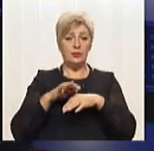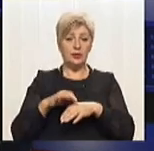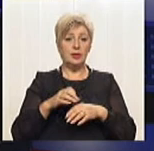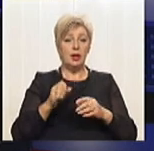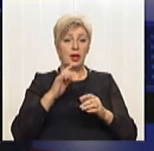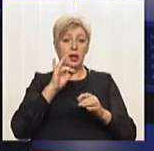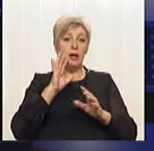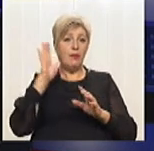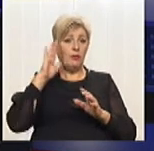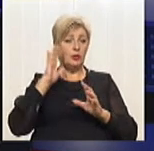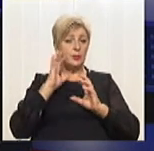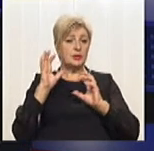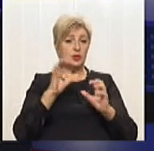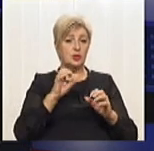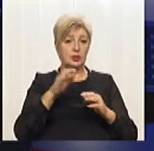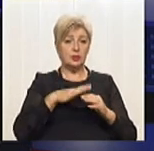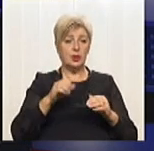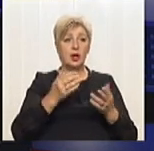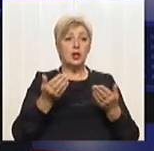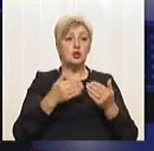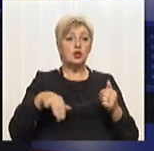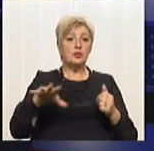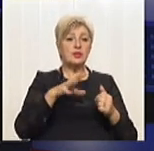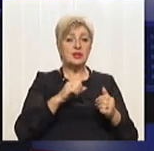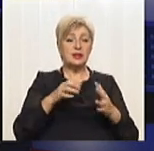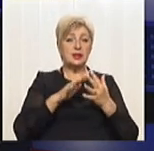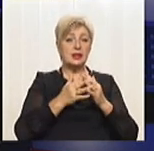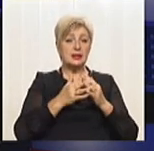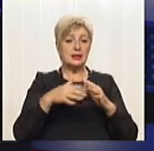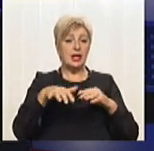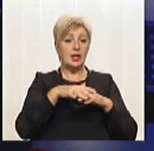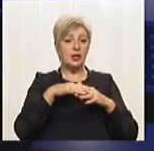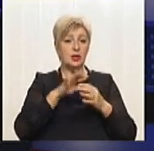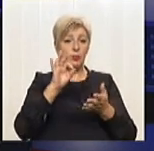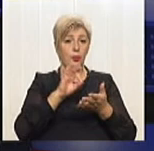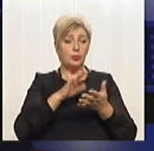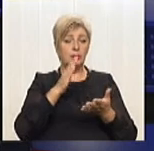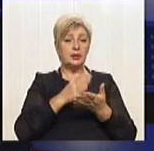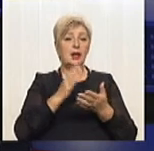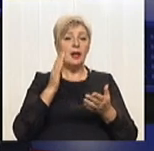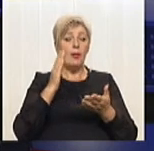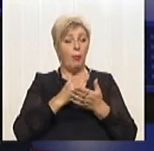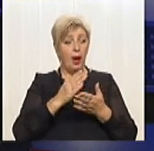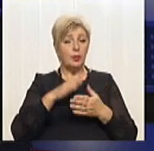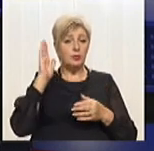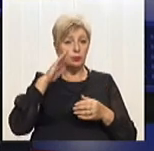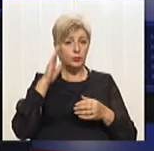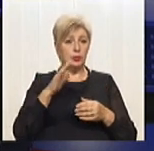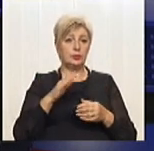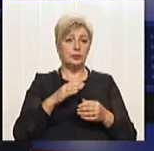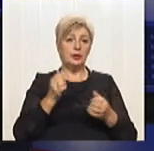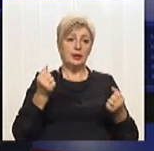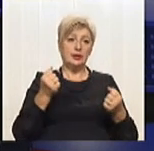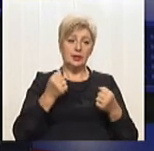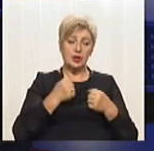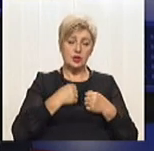в області? От чи всі населені пункти мають воду? Ні. І, власне, якісну воду? Як з цим? На